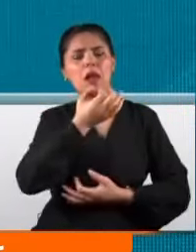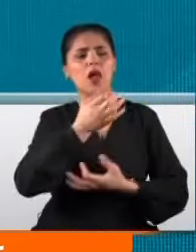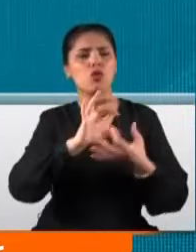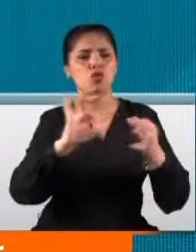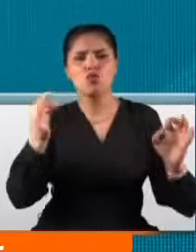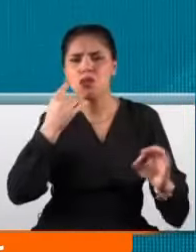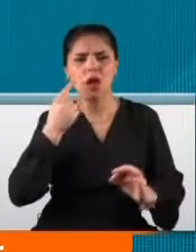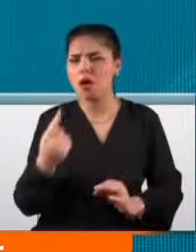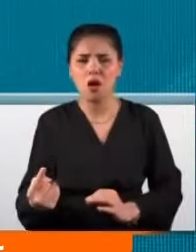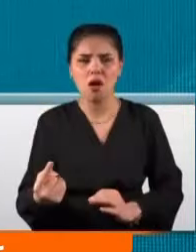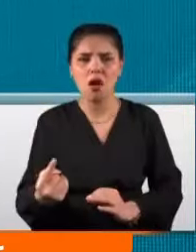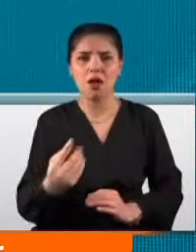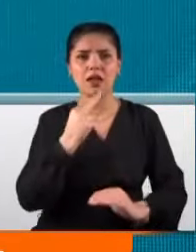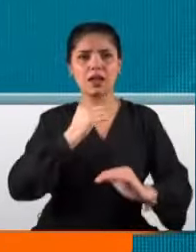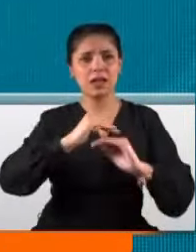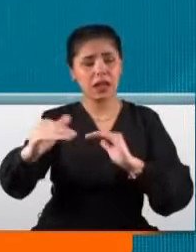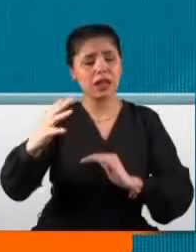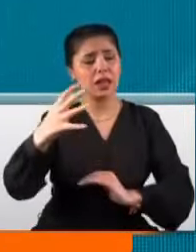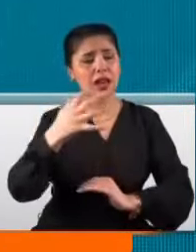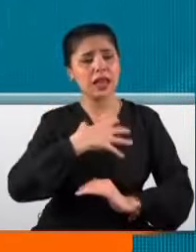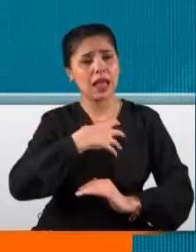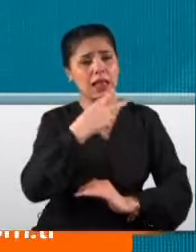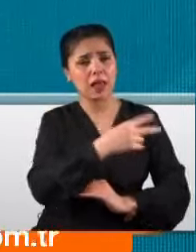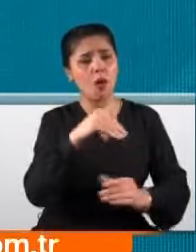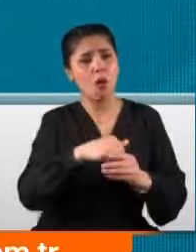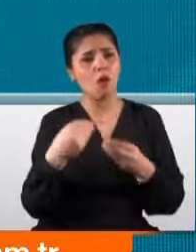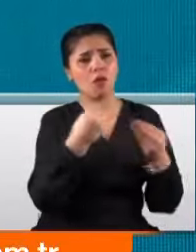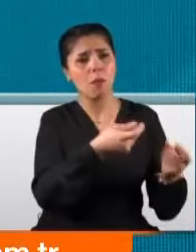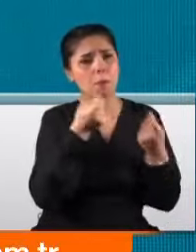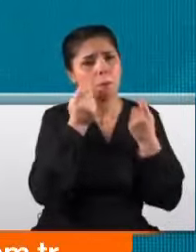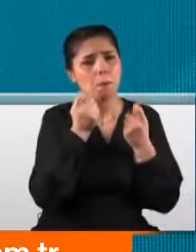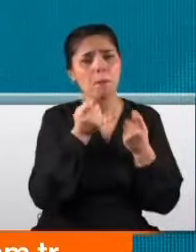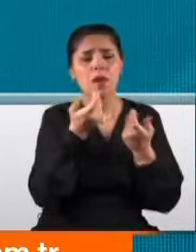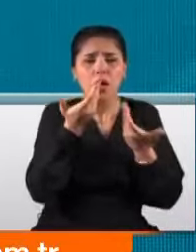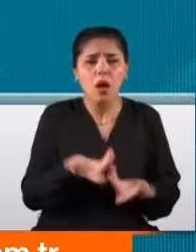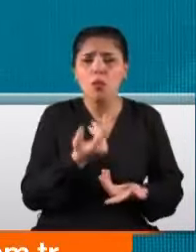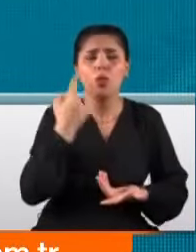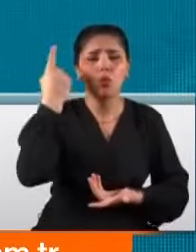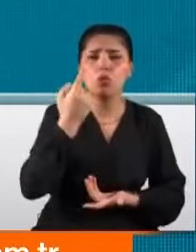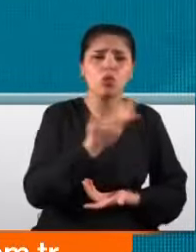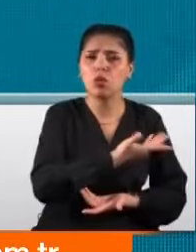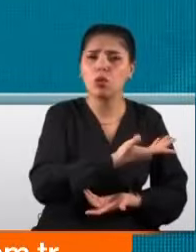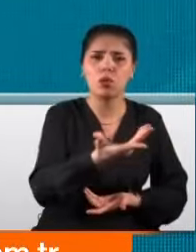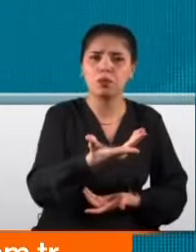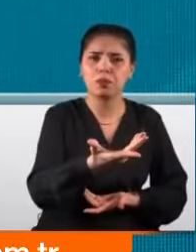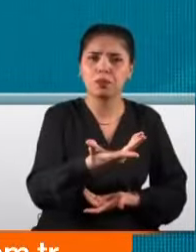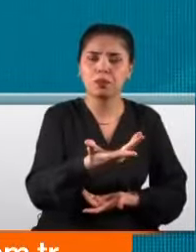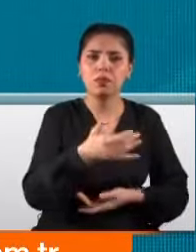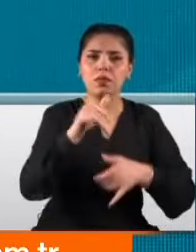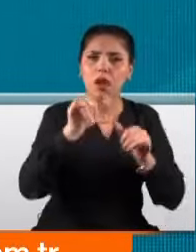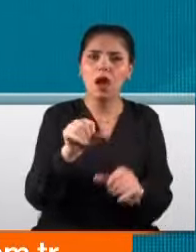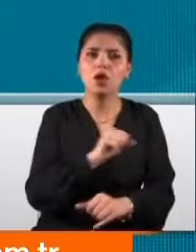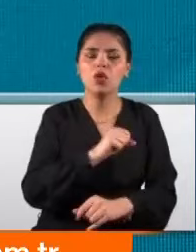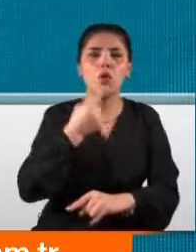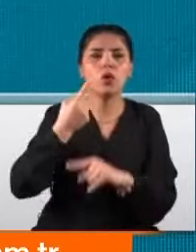güya kadınları kendilerine oy vermeye ikna edebileceklerini sanıyorlar. Aynı korku